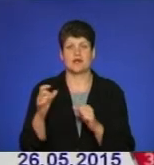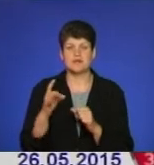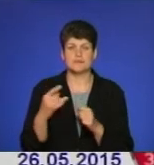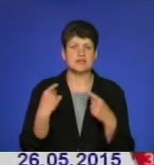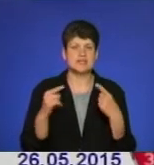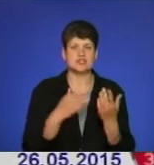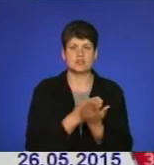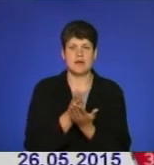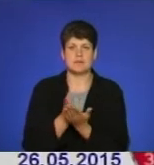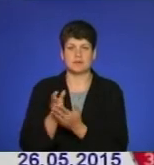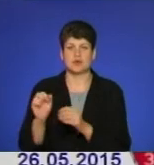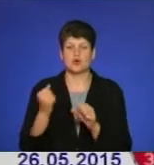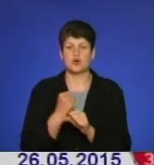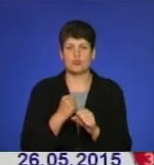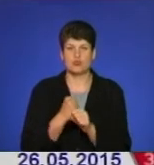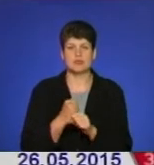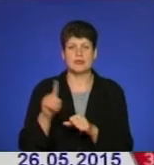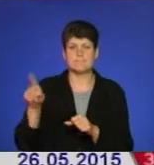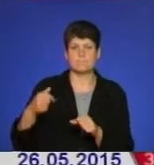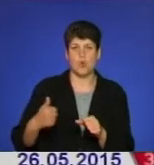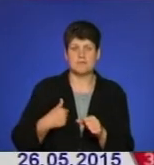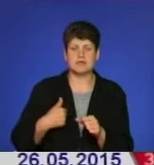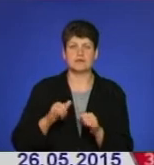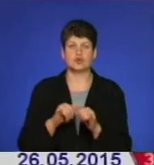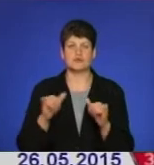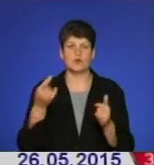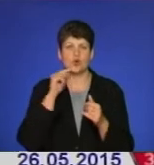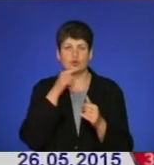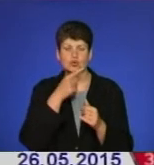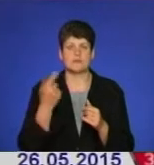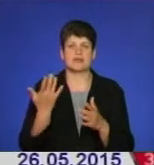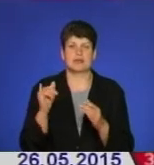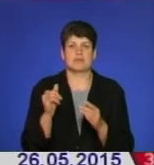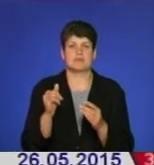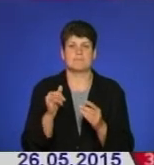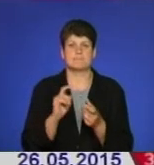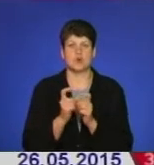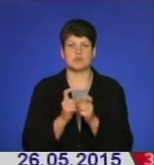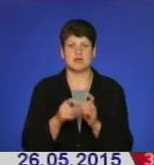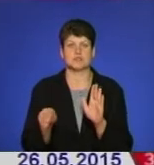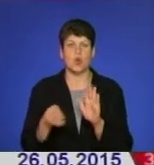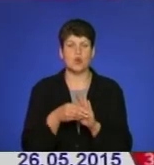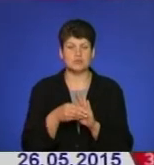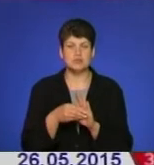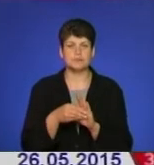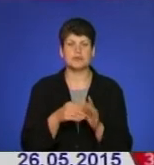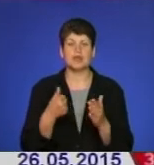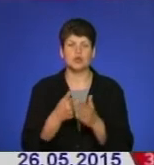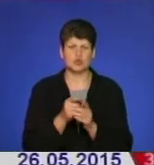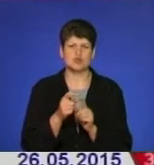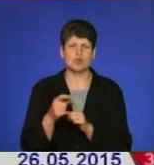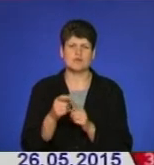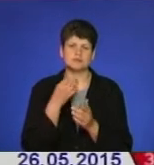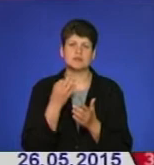напрямки роботи – мобілізація, розвиток економіки краю та боротьба з корупцією. До слова, усі голови